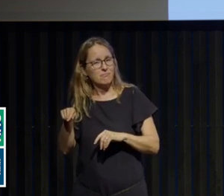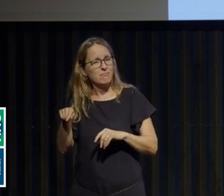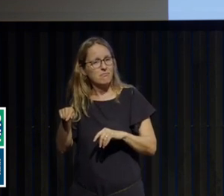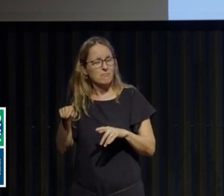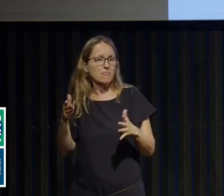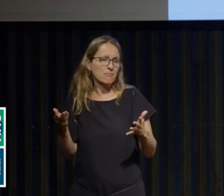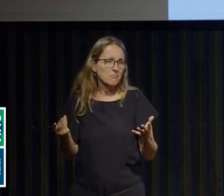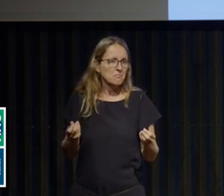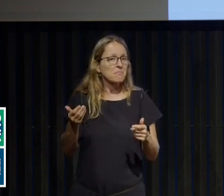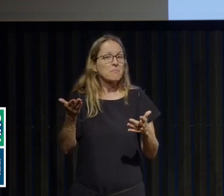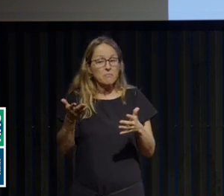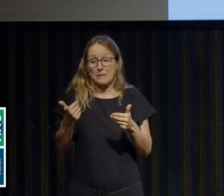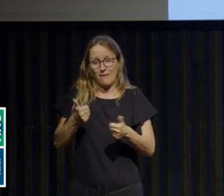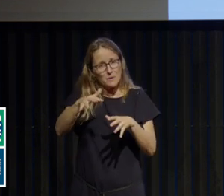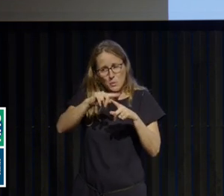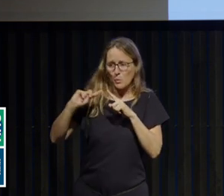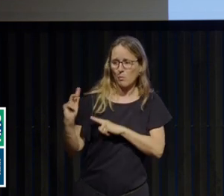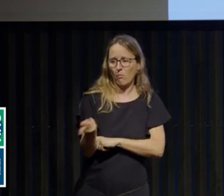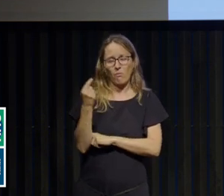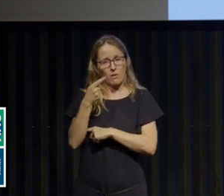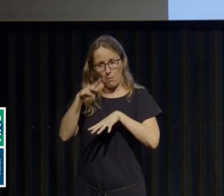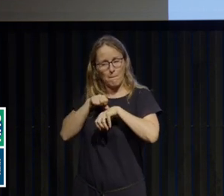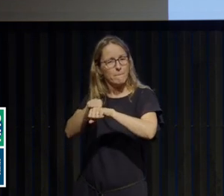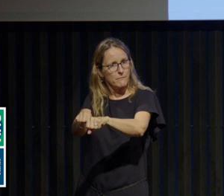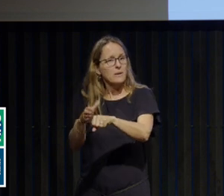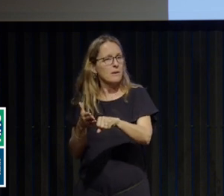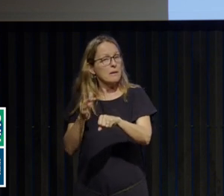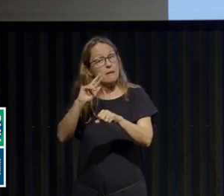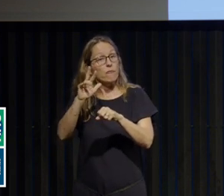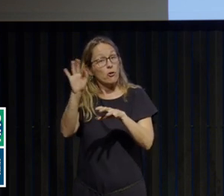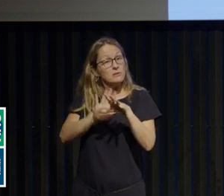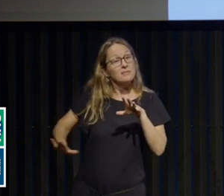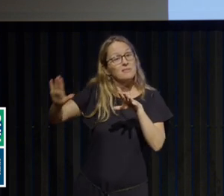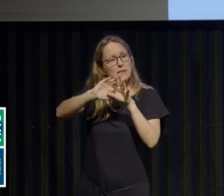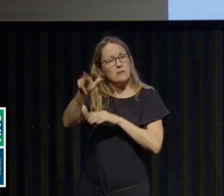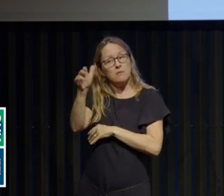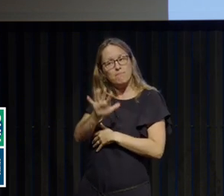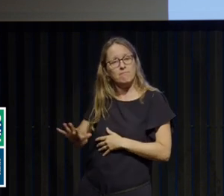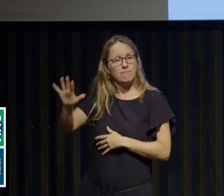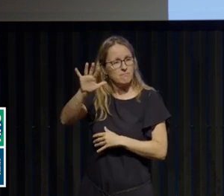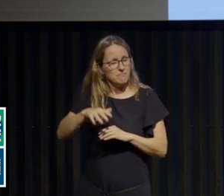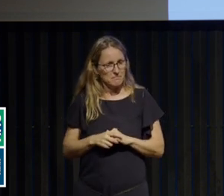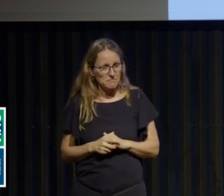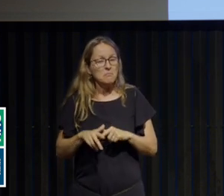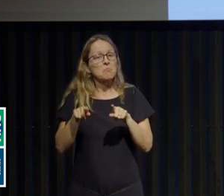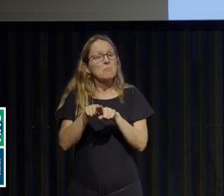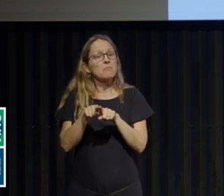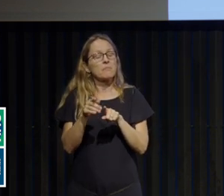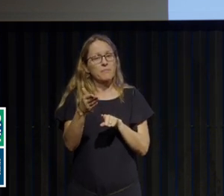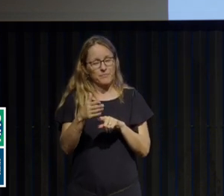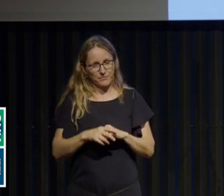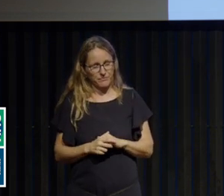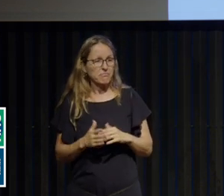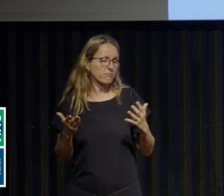des services au niveau national, mais sans doute aussi au niveau...